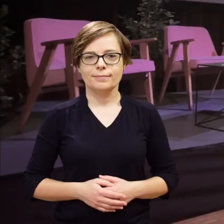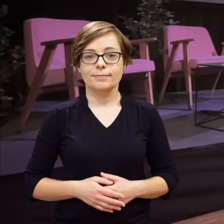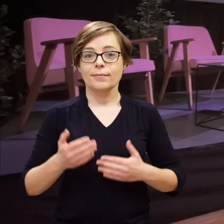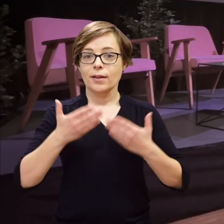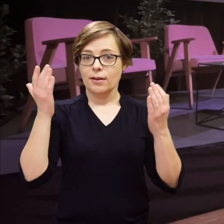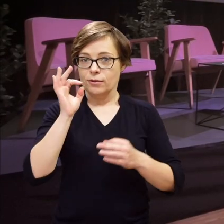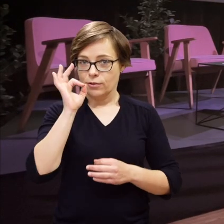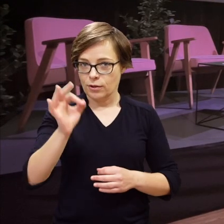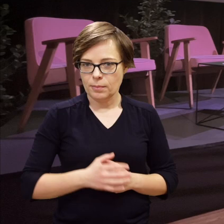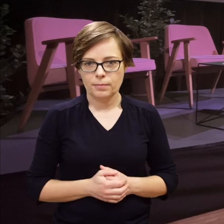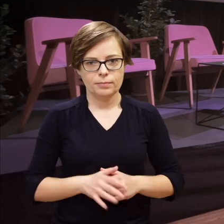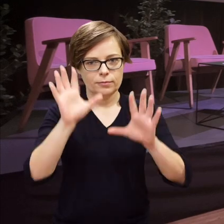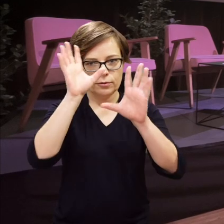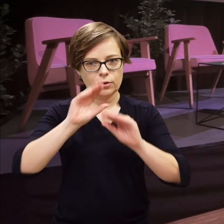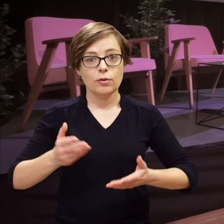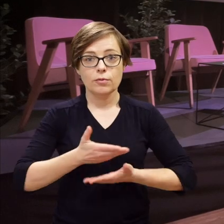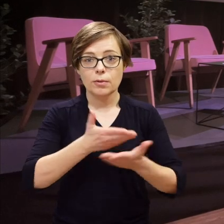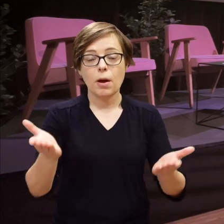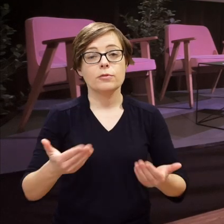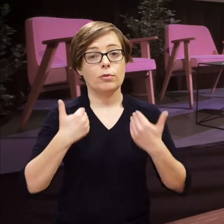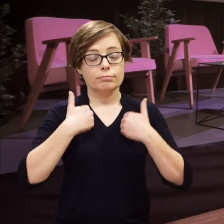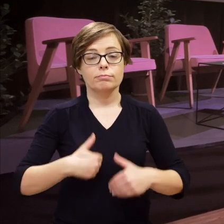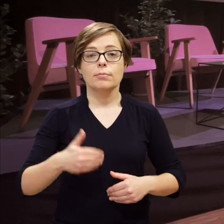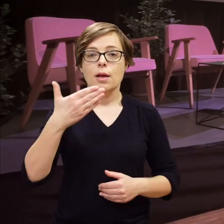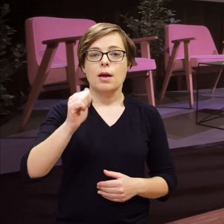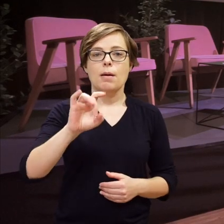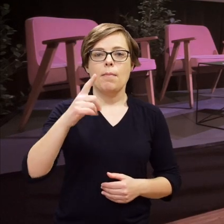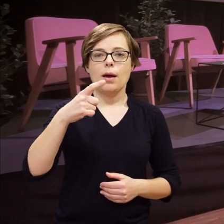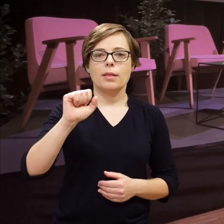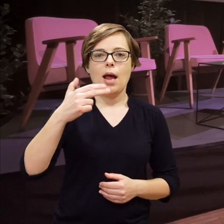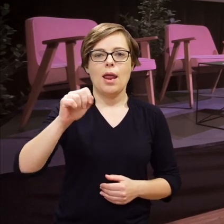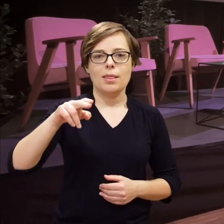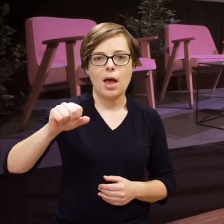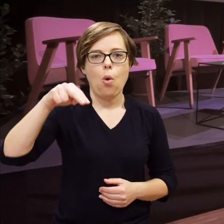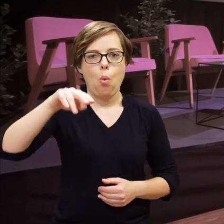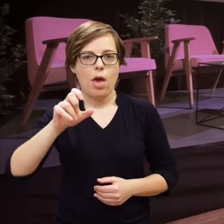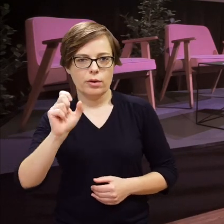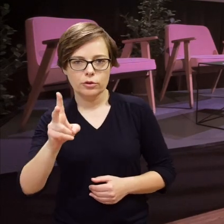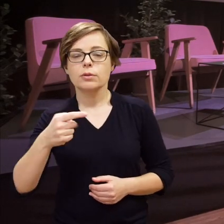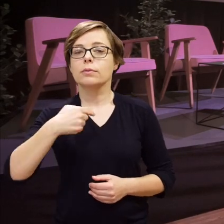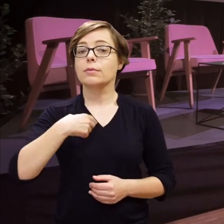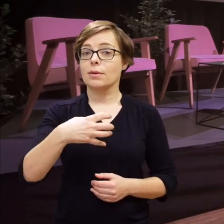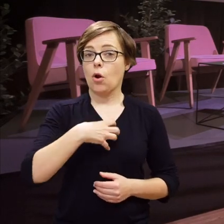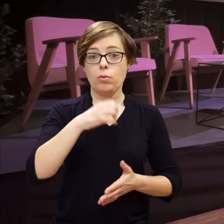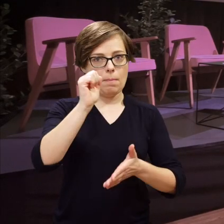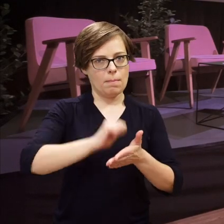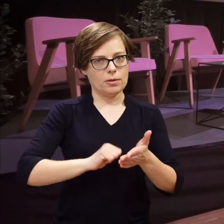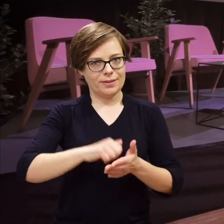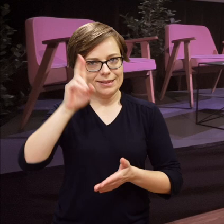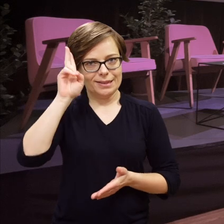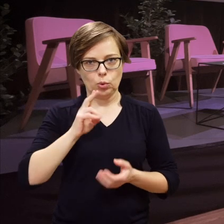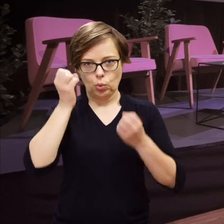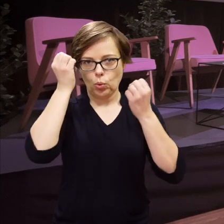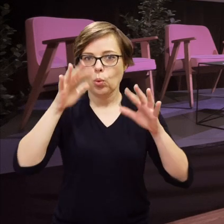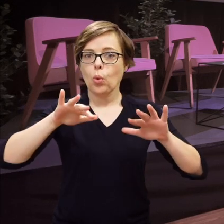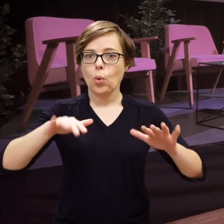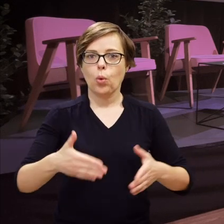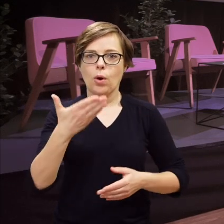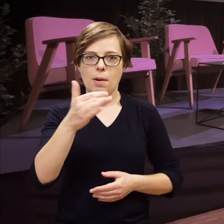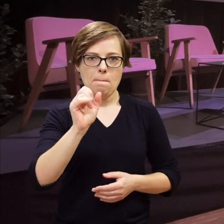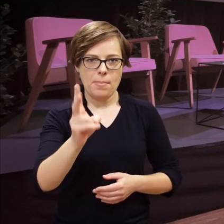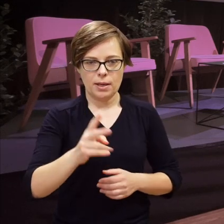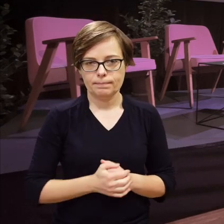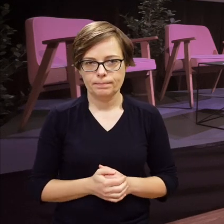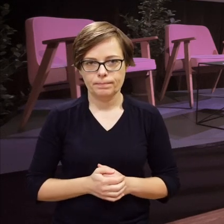Dzień dobry, Szanowni Państwo. Nazywam się Magdalena Ulejczyk i mam przyjemność być dyrektorką Mazowieckiego Instytutu Kultury.